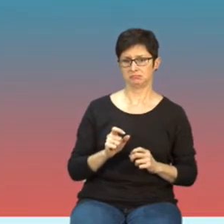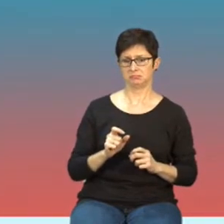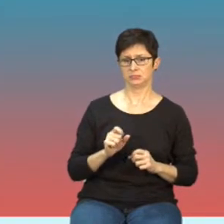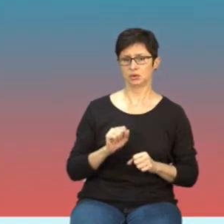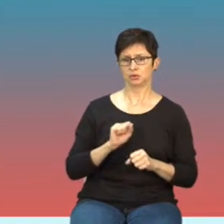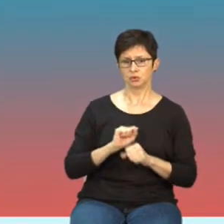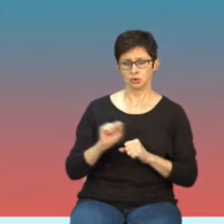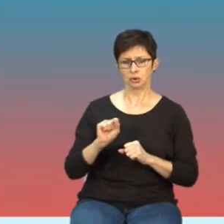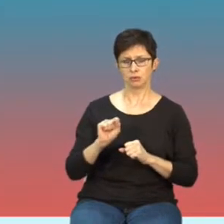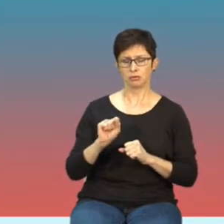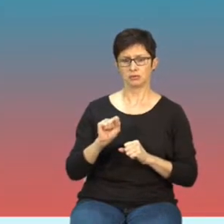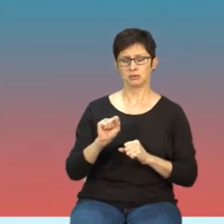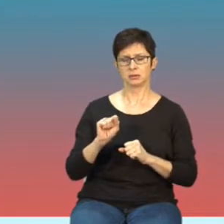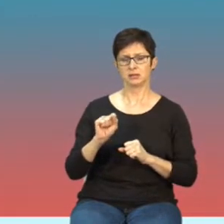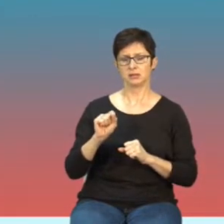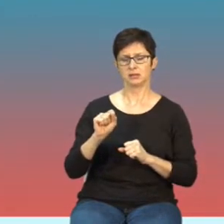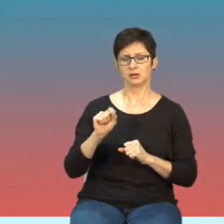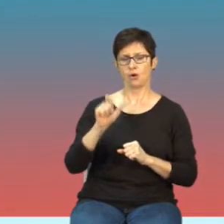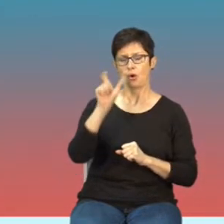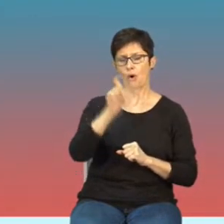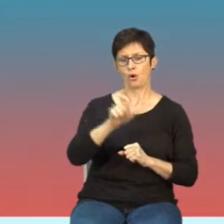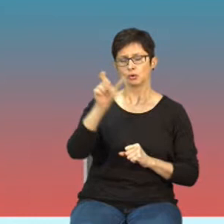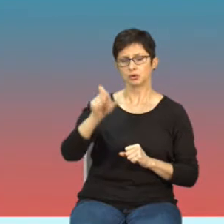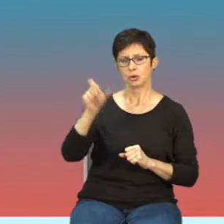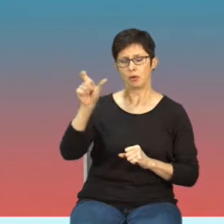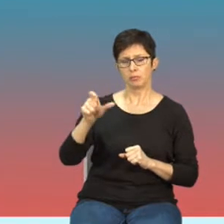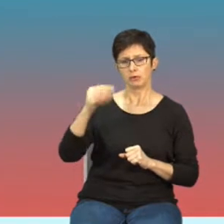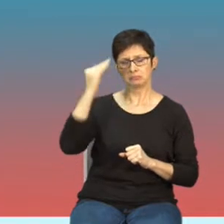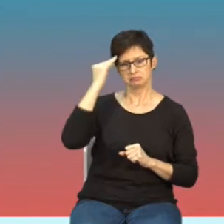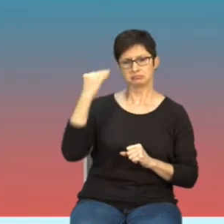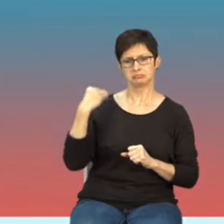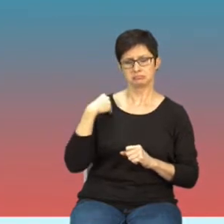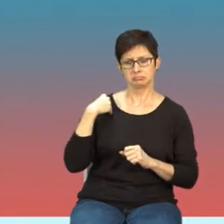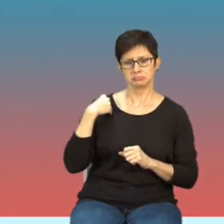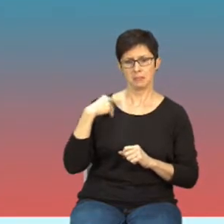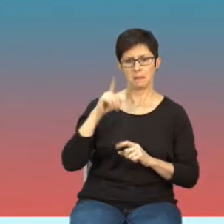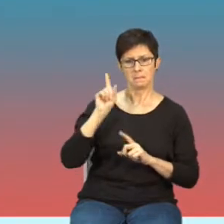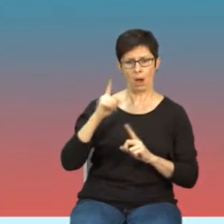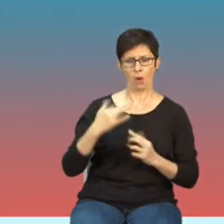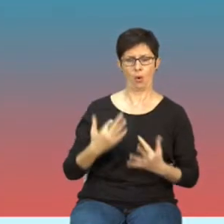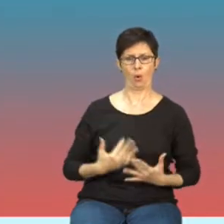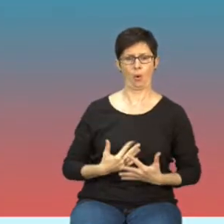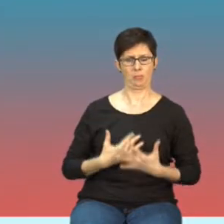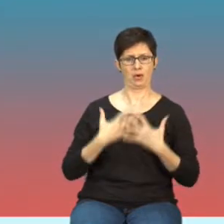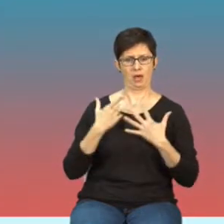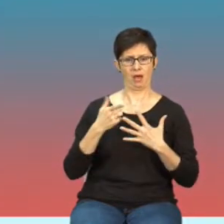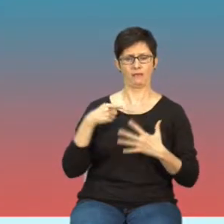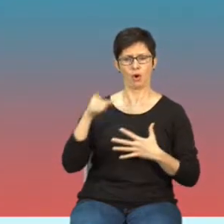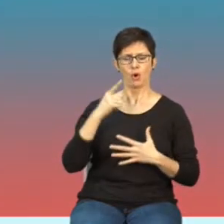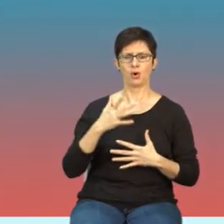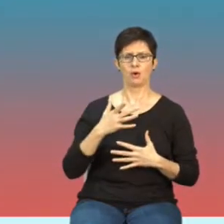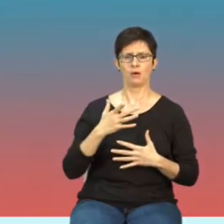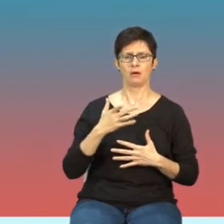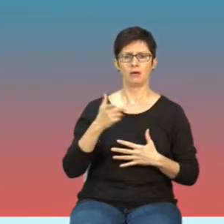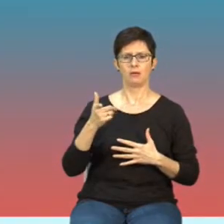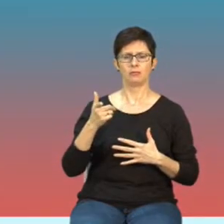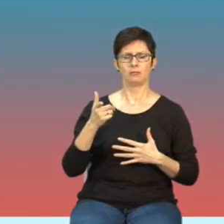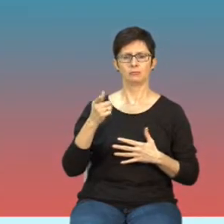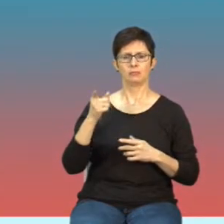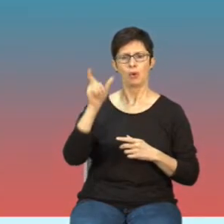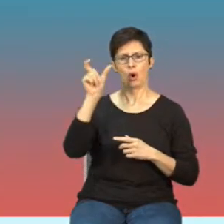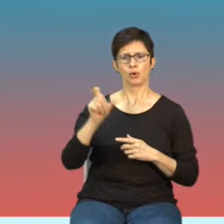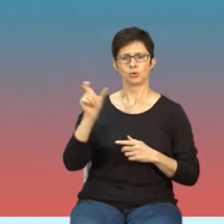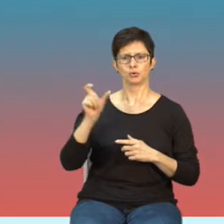są sygnalizowane przez ludzi, którzy uważają się na przykład za